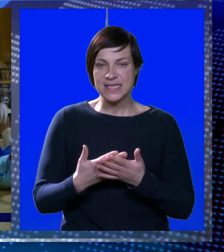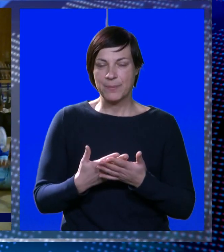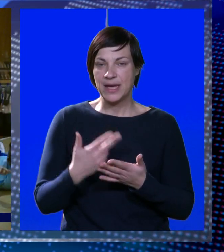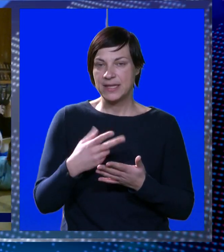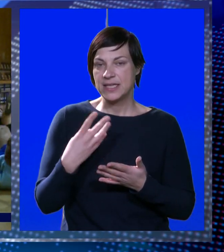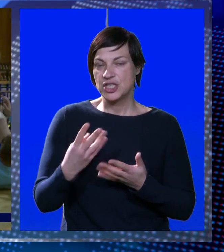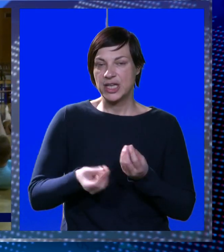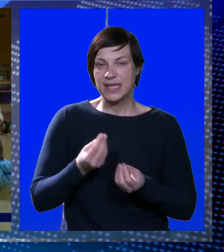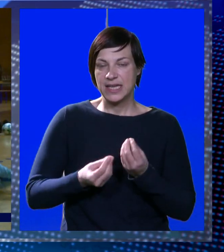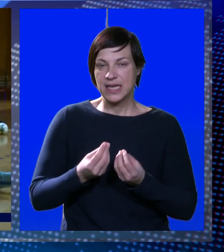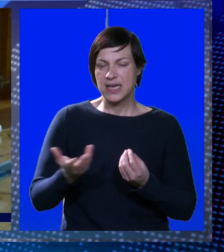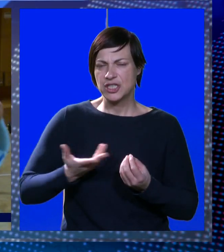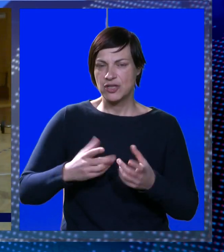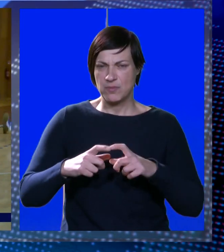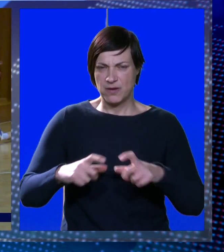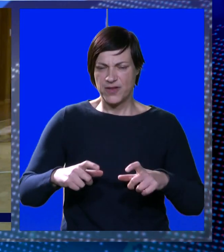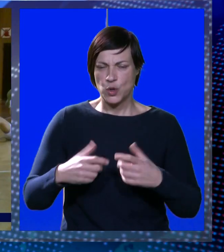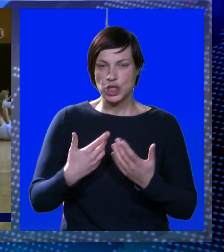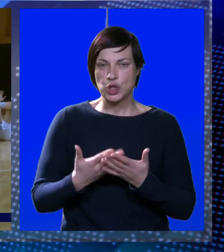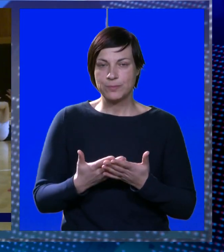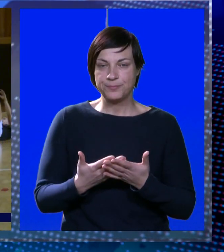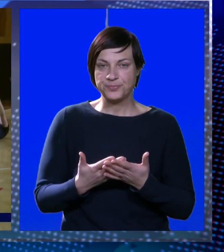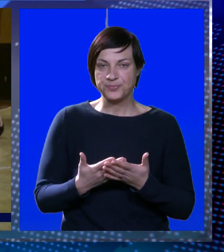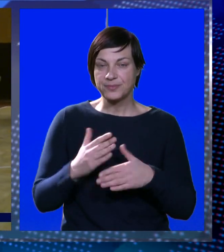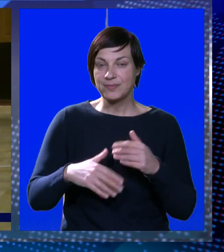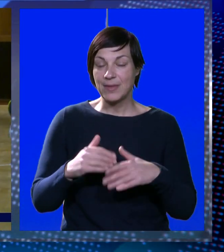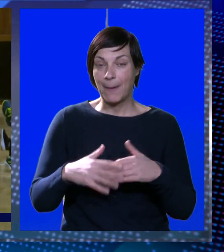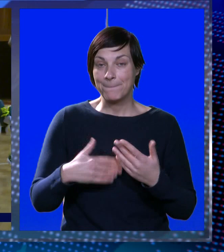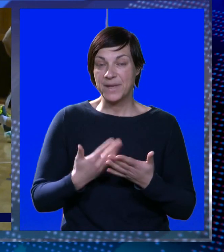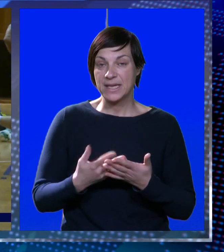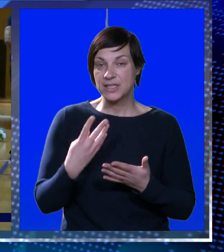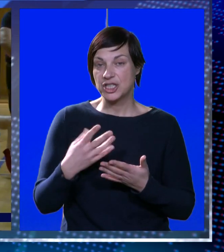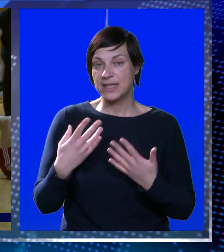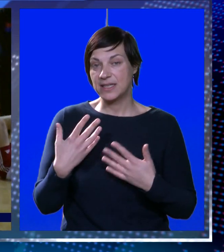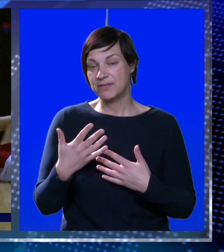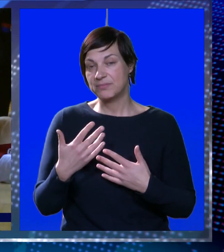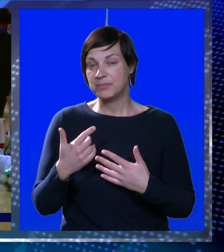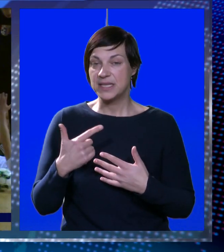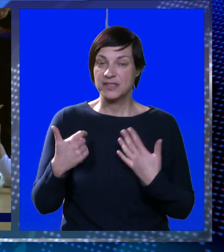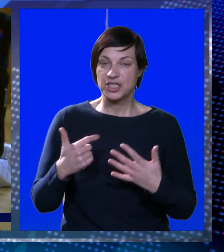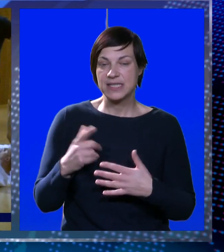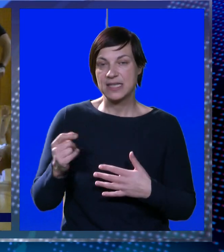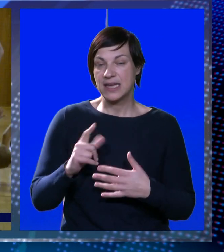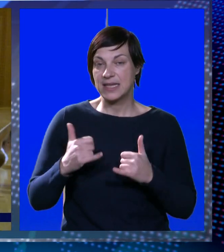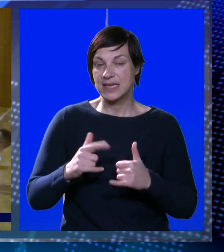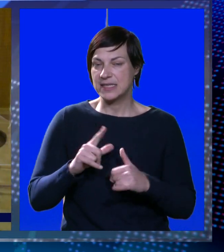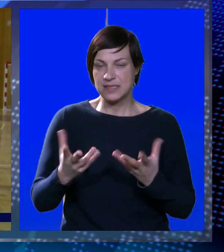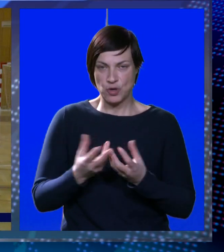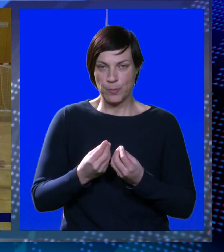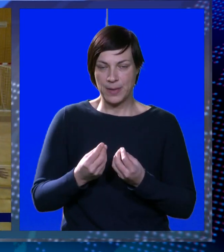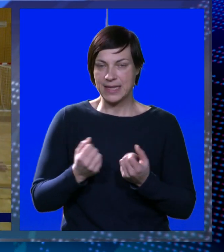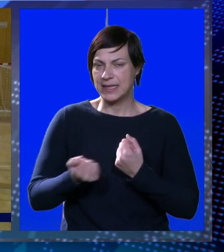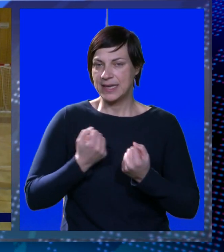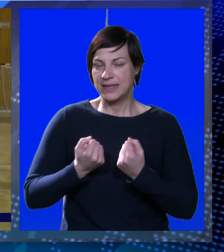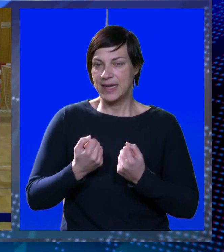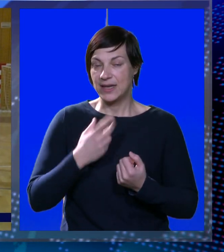bolestima, 3-4 igrača je praktično u nekakoj virozi, tako da praktički ovih 4-5-6 dana, i danas nismo kompletno na